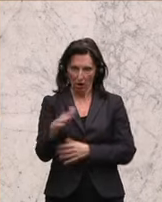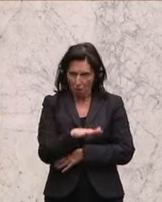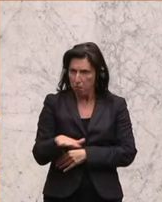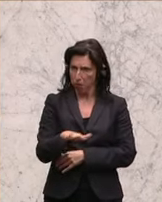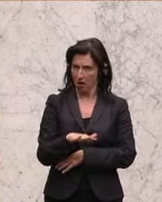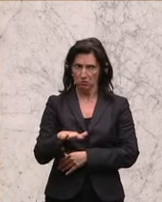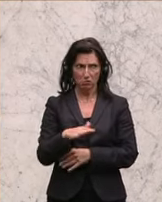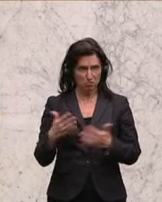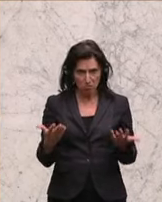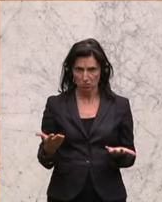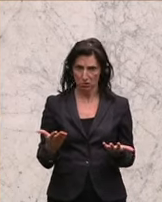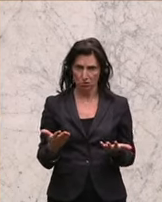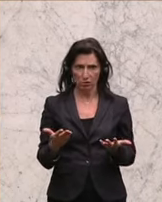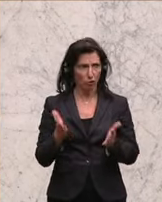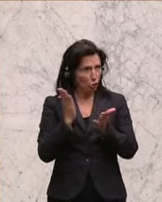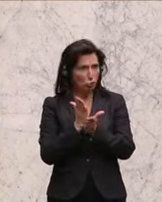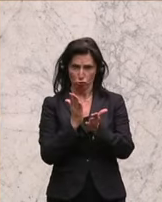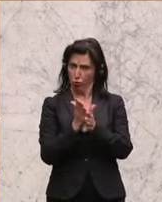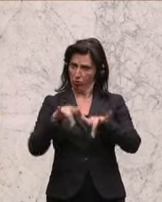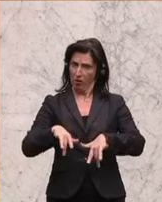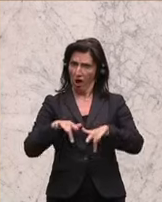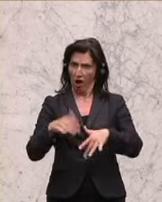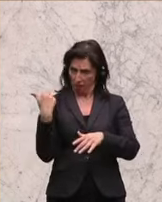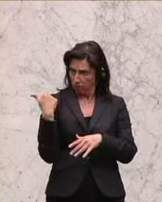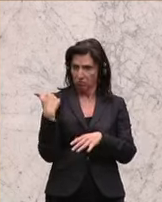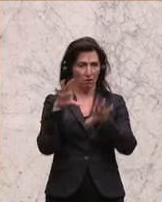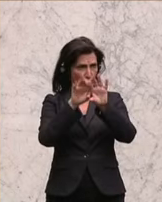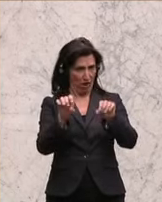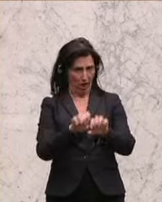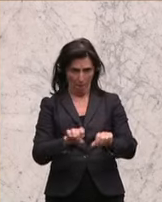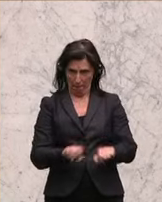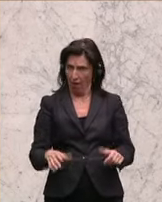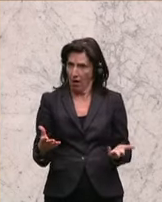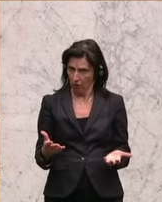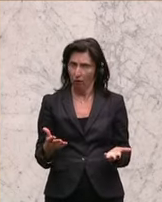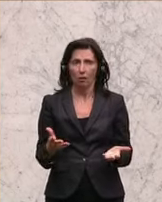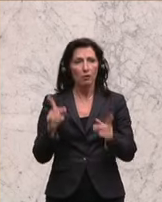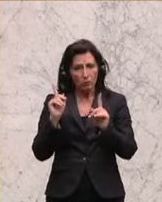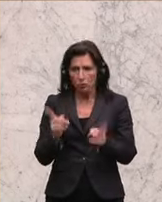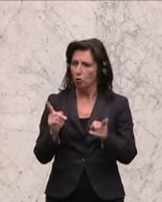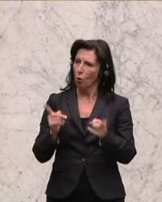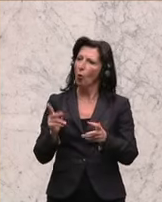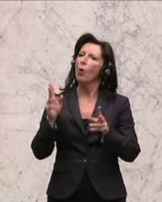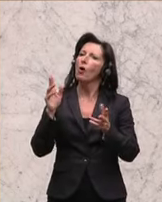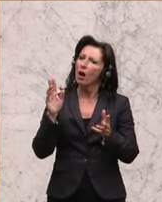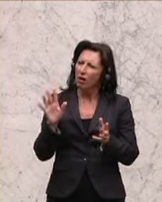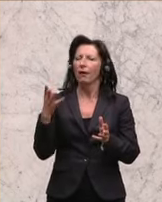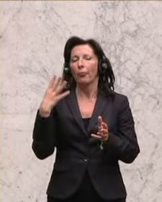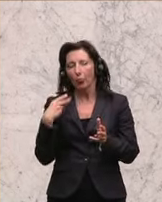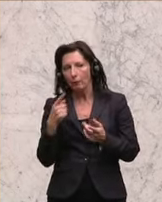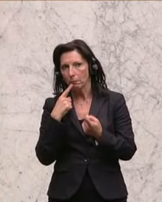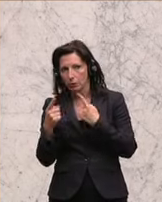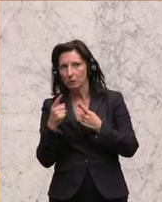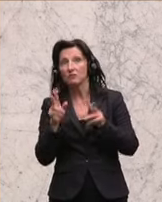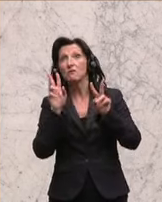ich meinen, wären diese Vereinbarungen, über die wir uns dann einigen sollten, was da wirklich vereinbart worden ist. Aber da